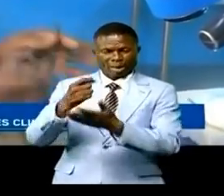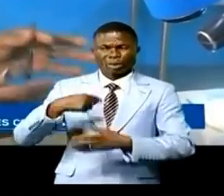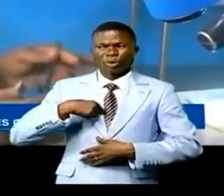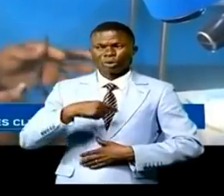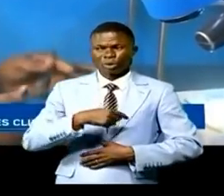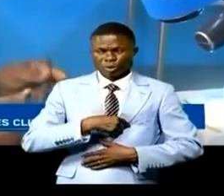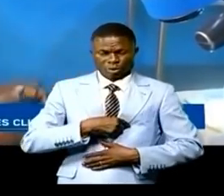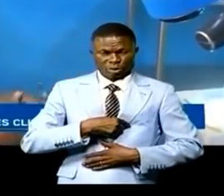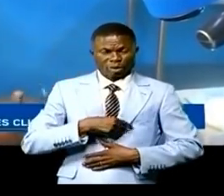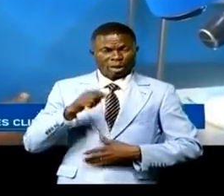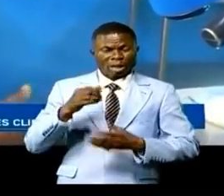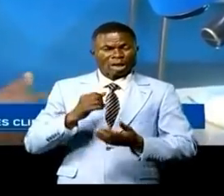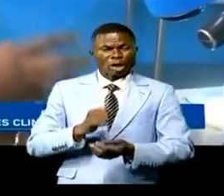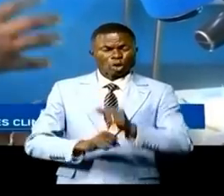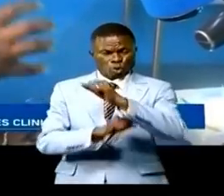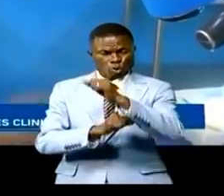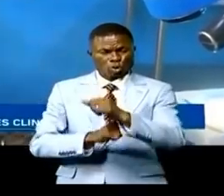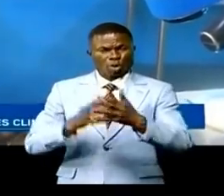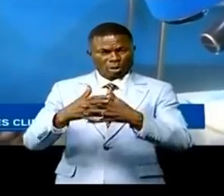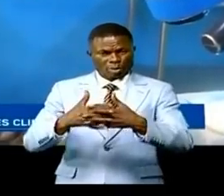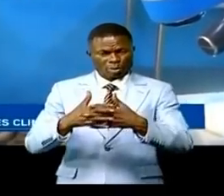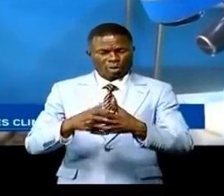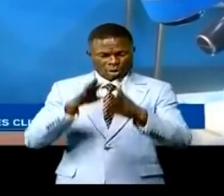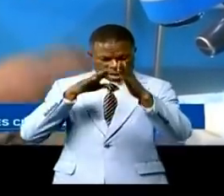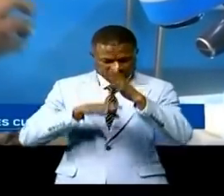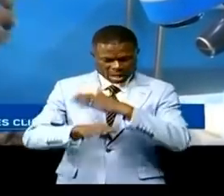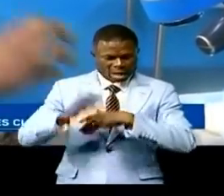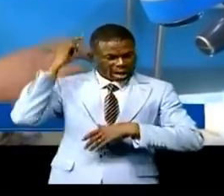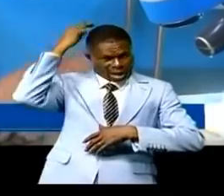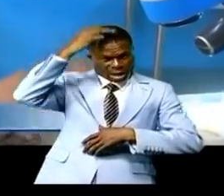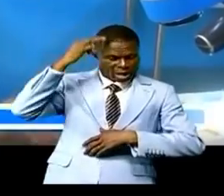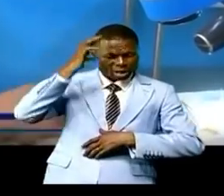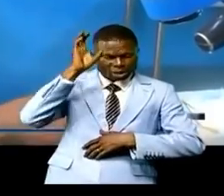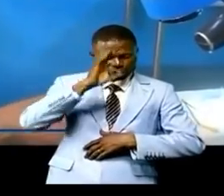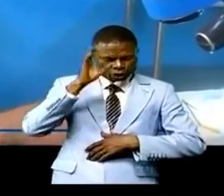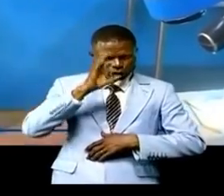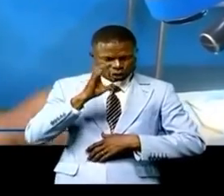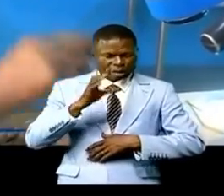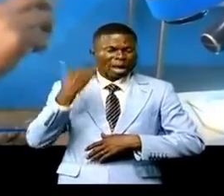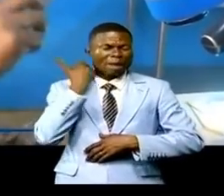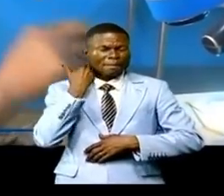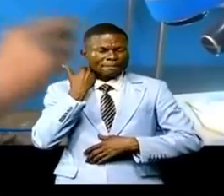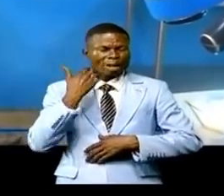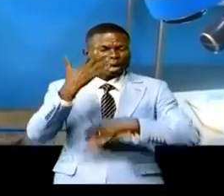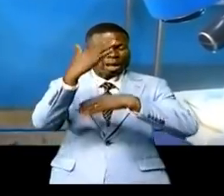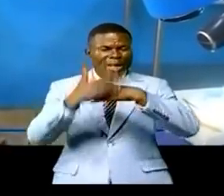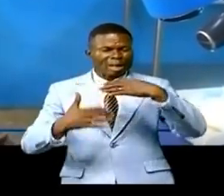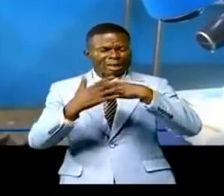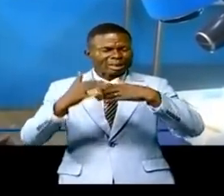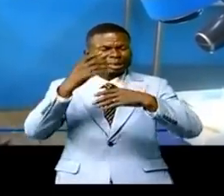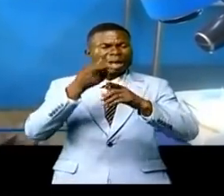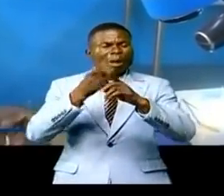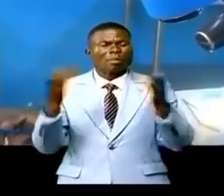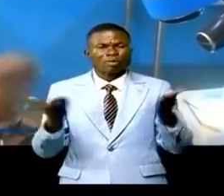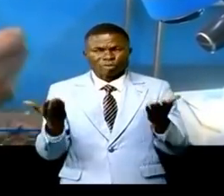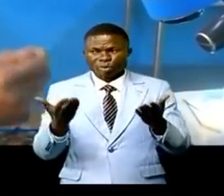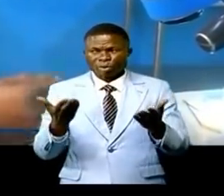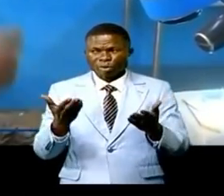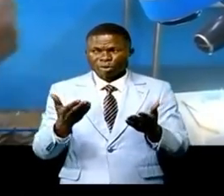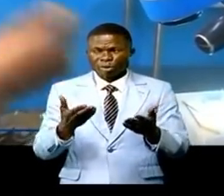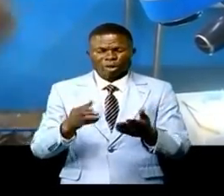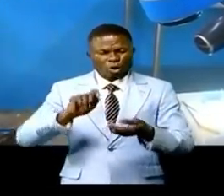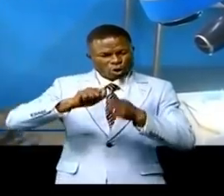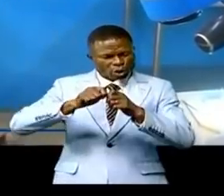grâce à cet appareil il entrer dans son cerveau chercher des méceaux qui saignent et aller les bloquer comme vous avez vu là pour les